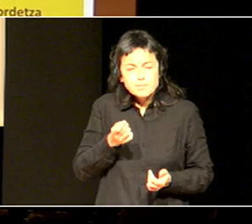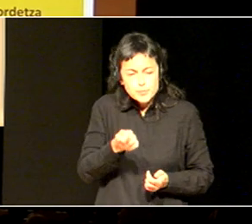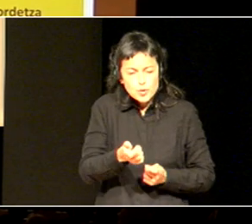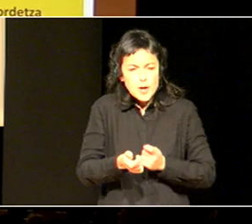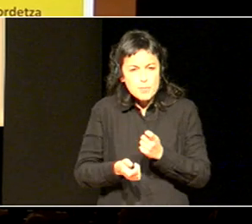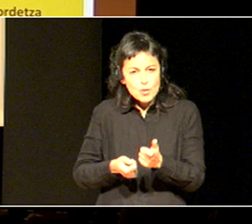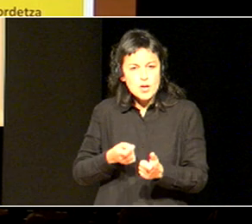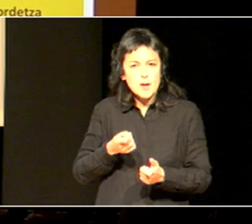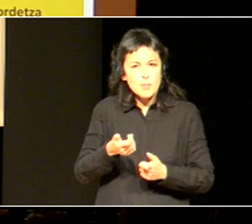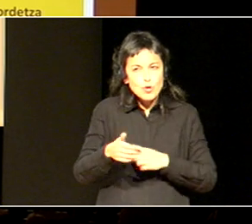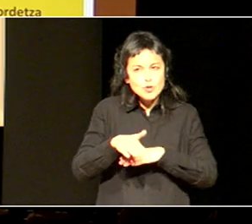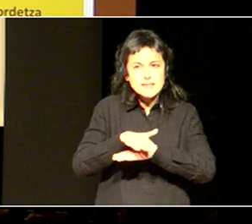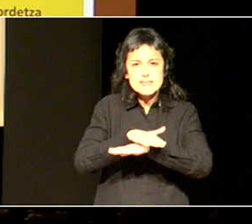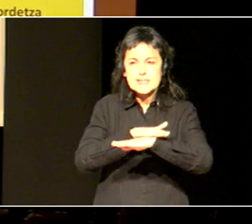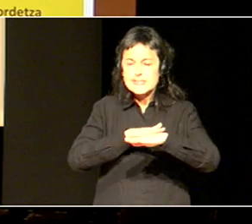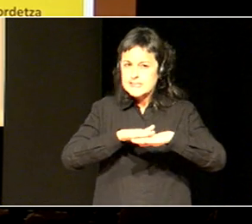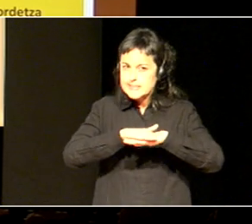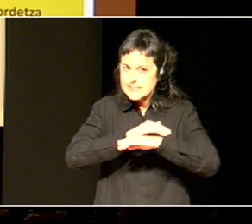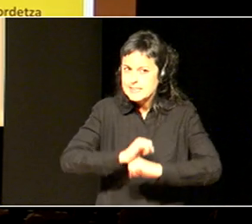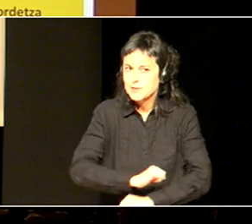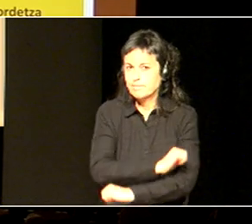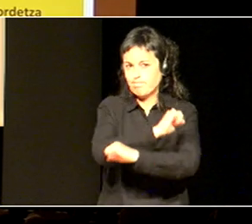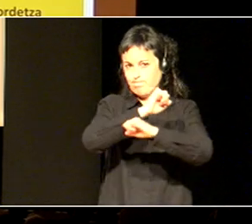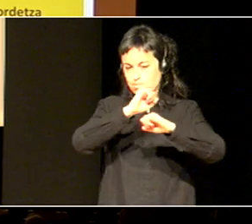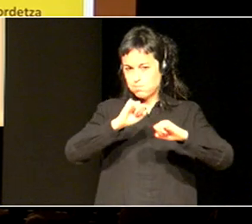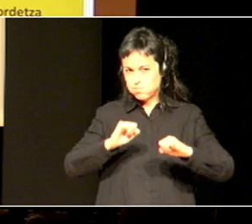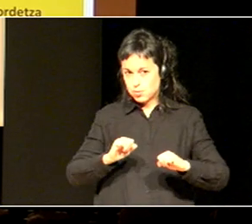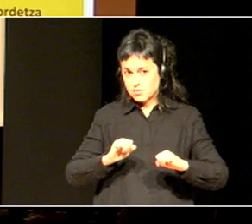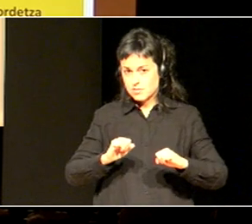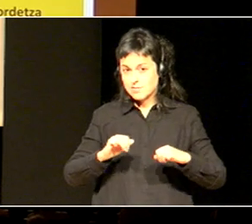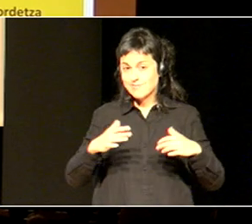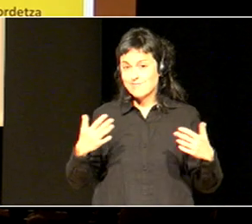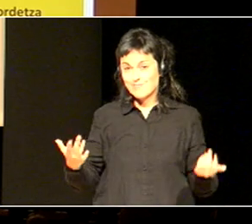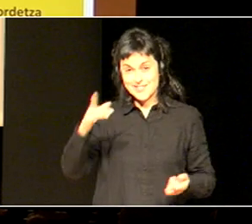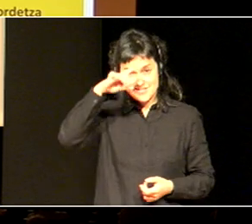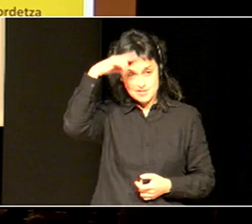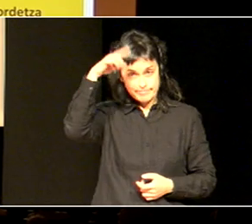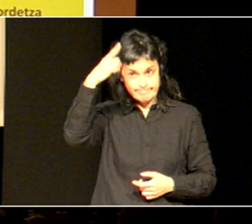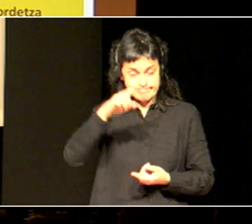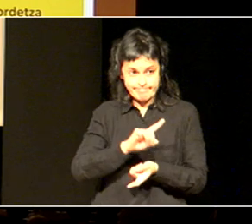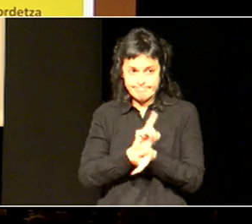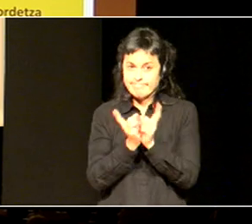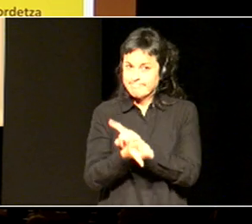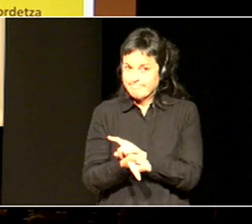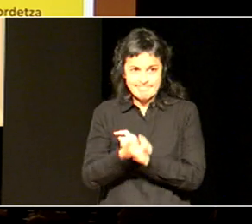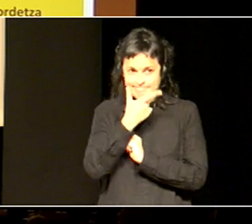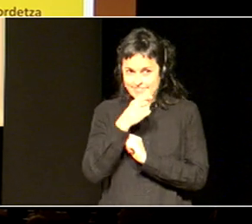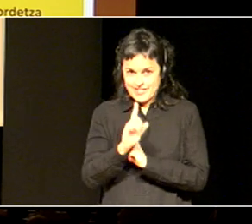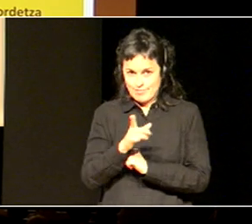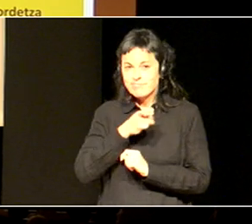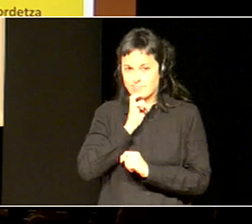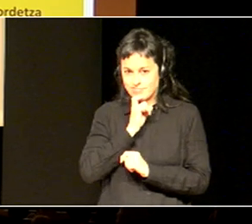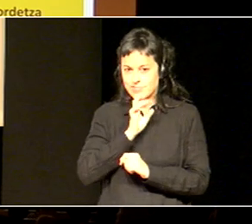onarri bat, onarri bat azentatzen, baina aldak eta kulturalak benetan, ba, zaiak, zaiak dira, ez?